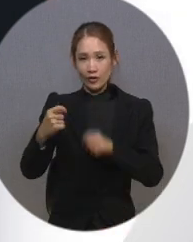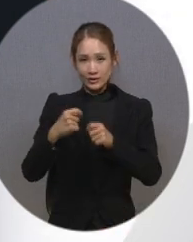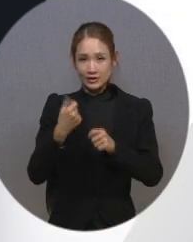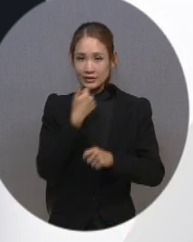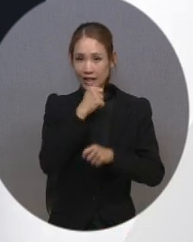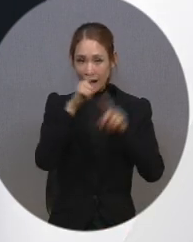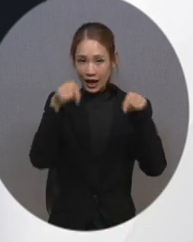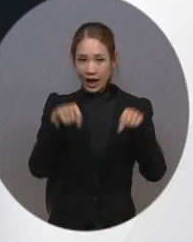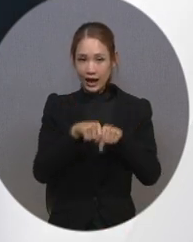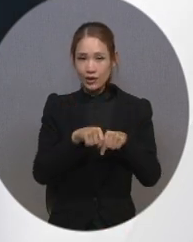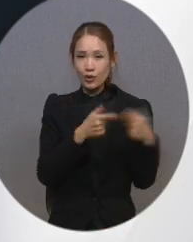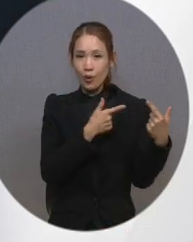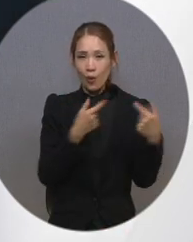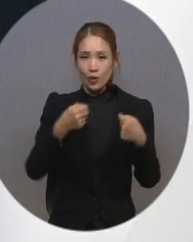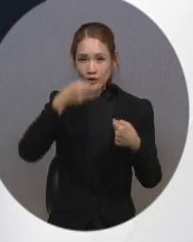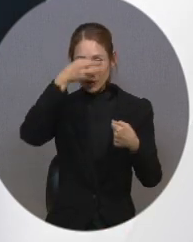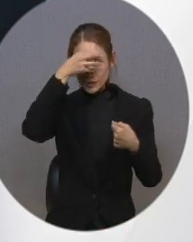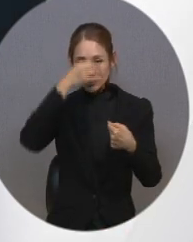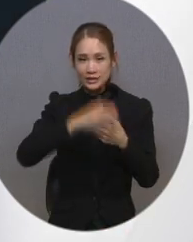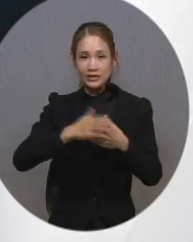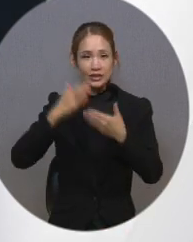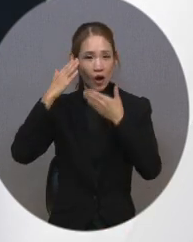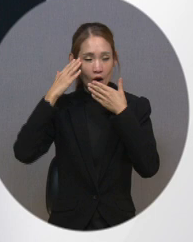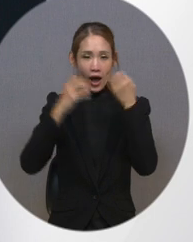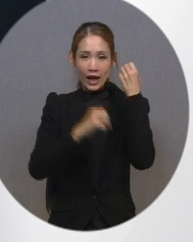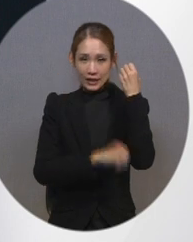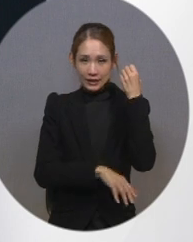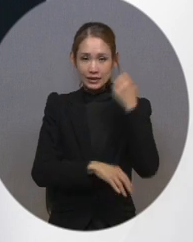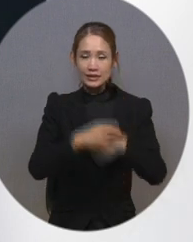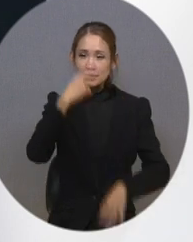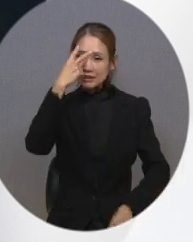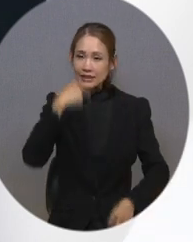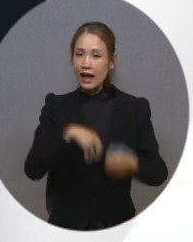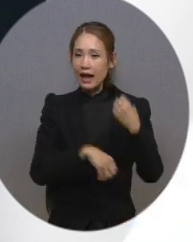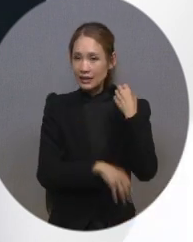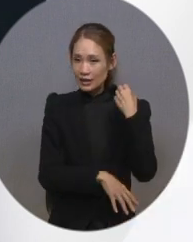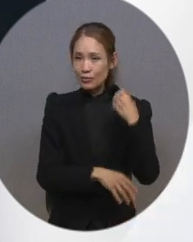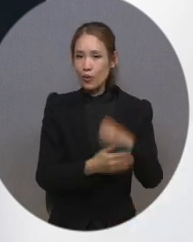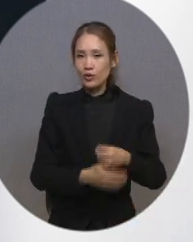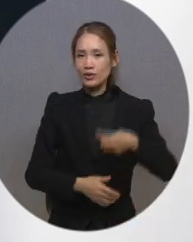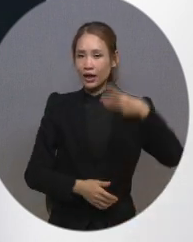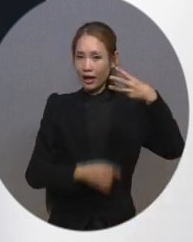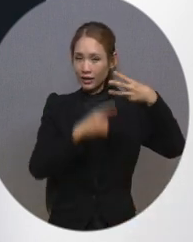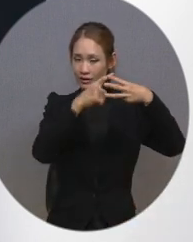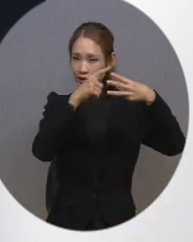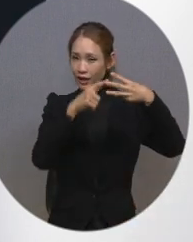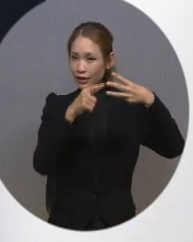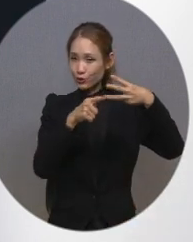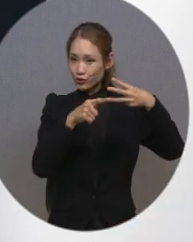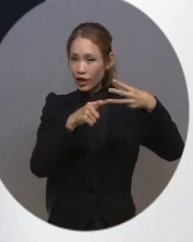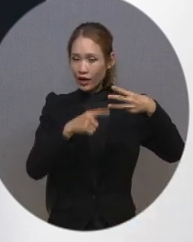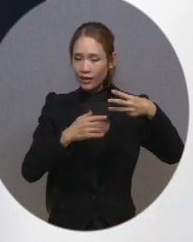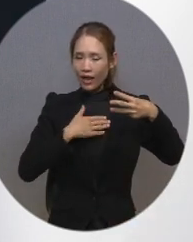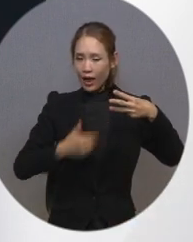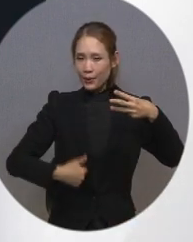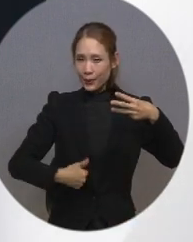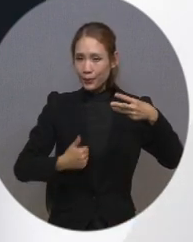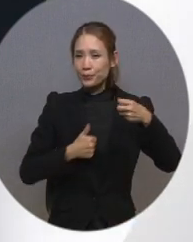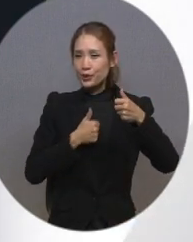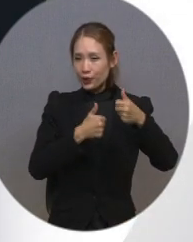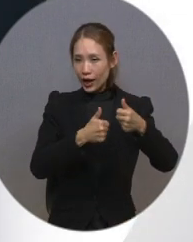공통 기능, 청각 기본 기능, 시각 기본 기능 3개의 영상을 필요에 따라 시청하실 수 있습니다.